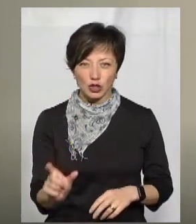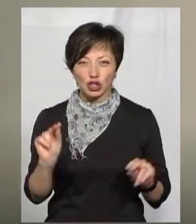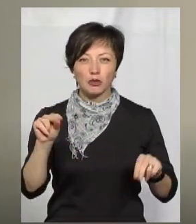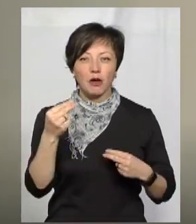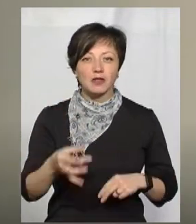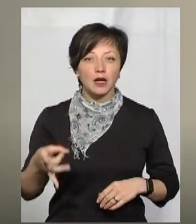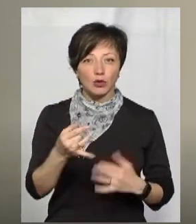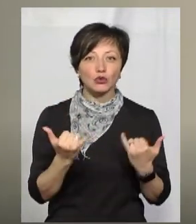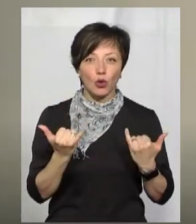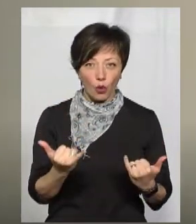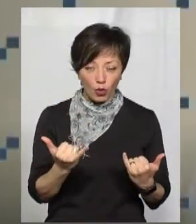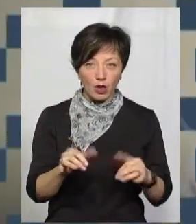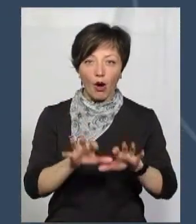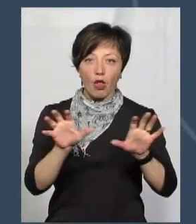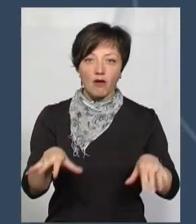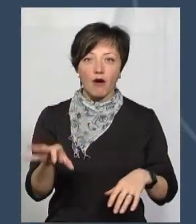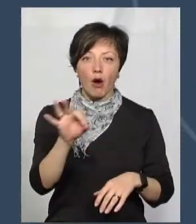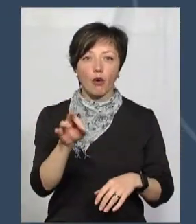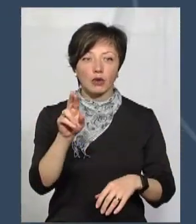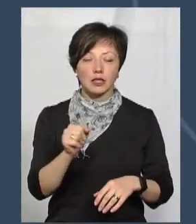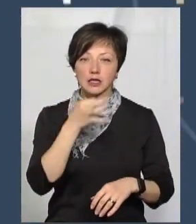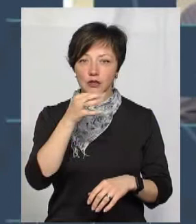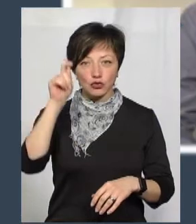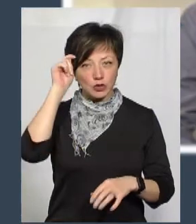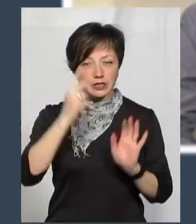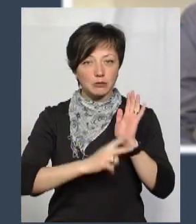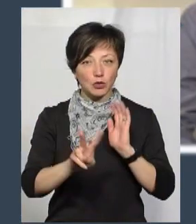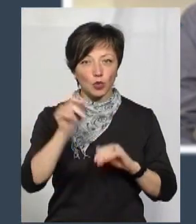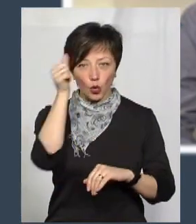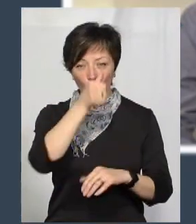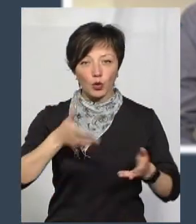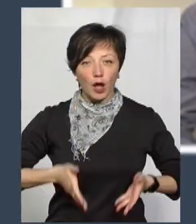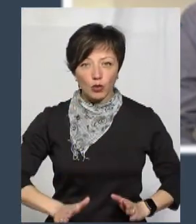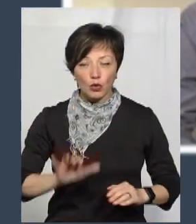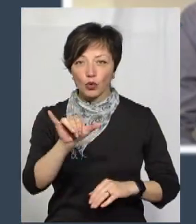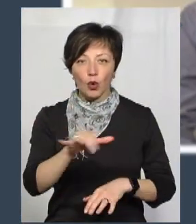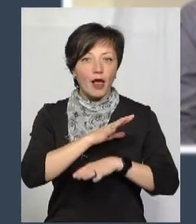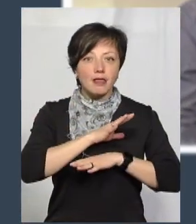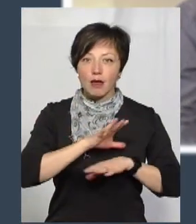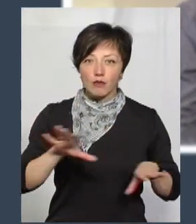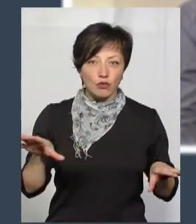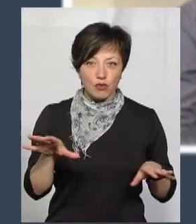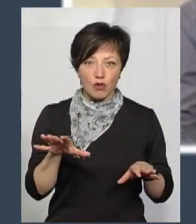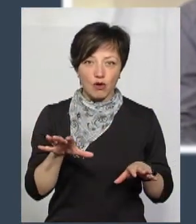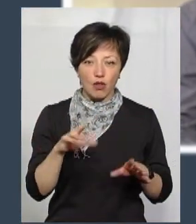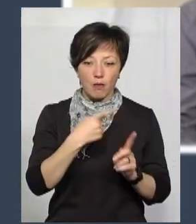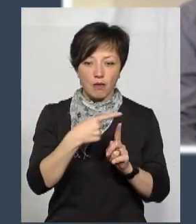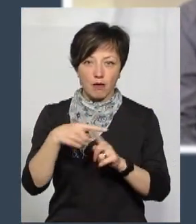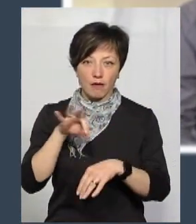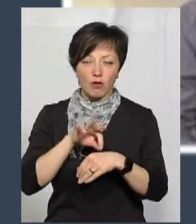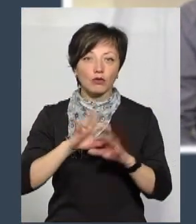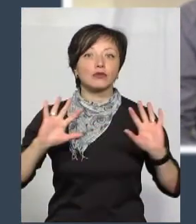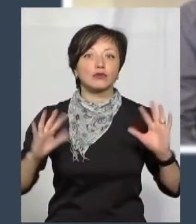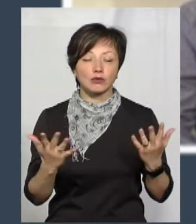Чемеровеччини, сьогодні на брифінгу голова ОДА сказав, що це чоловік 72-го року народження і у нього не було супутніх хвороб.